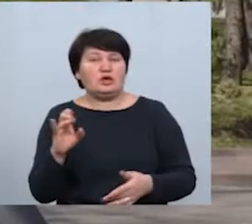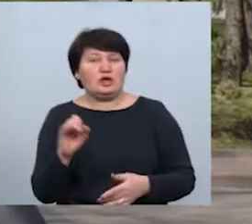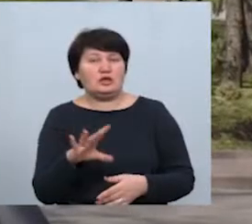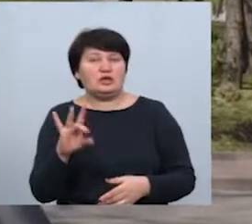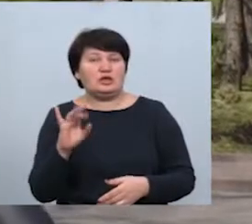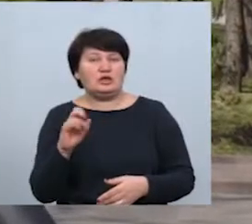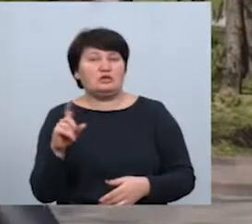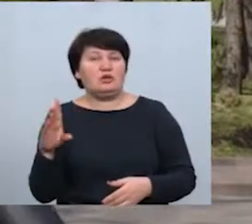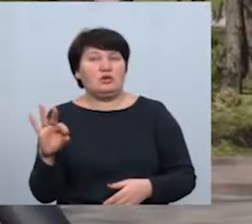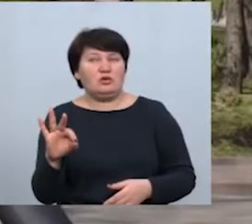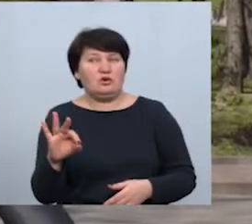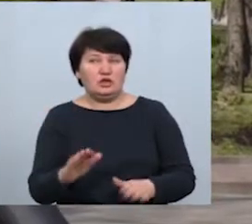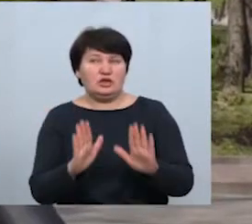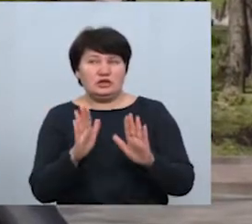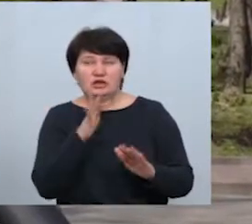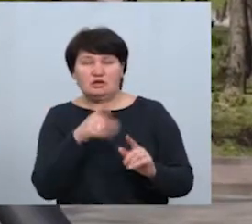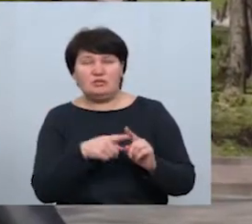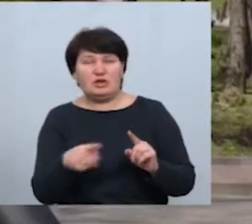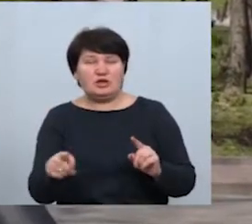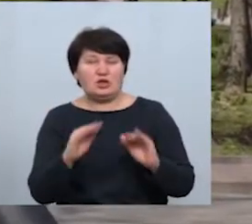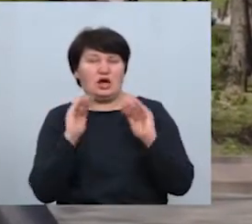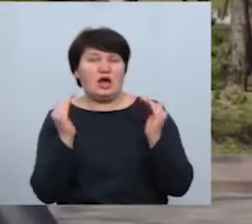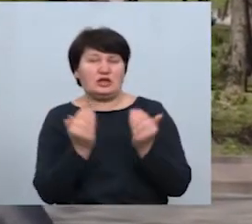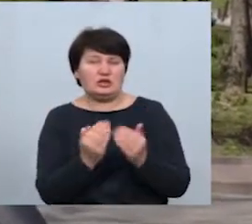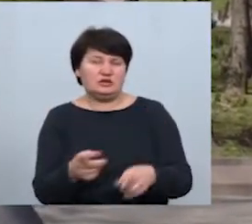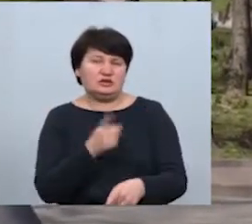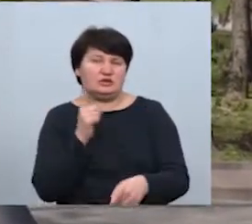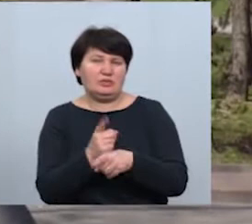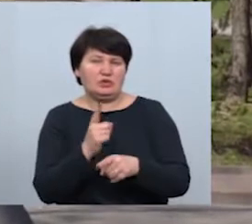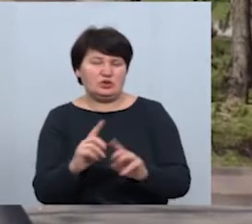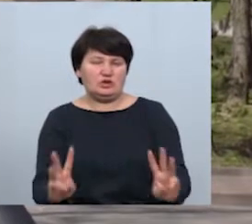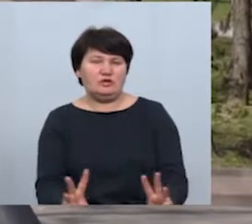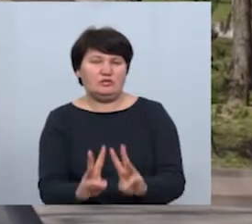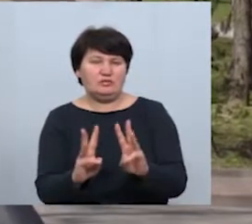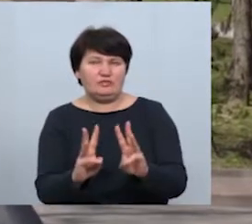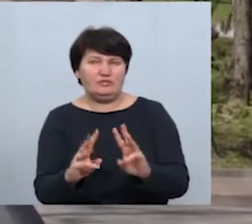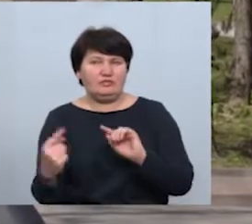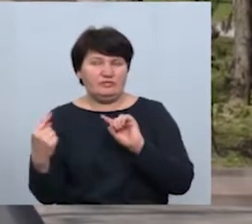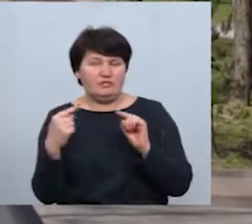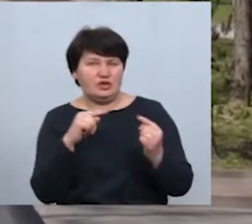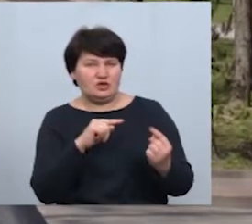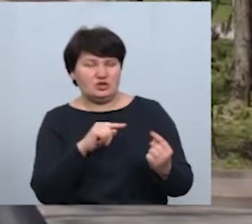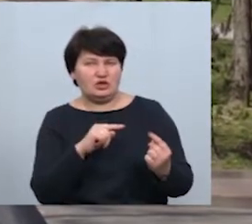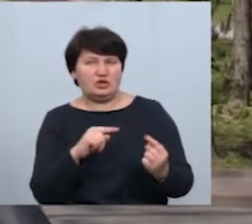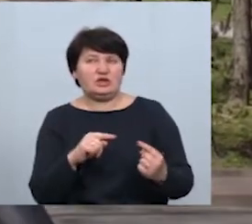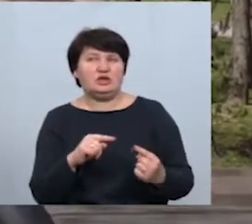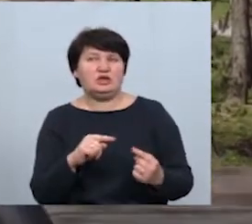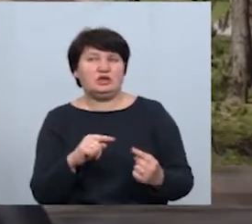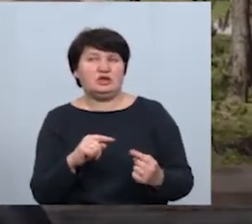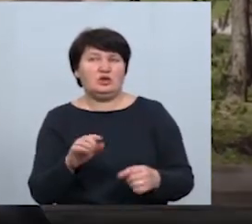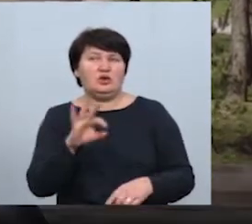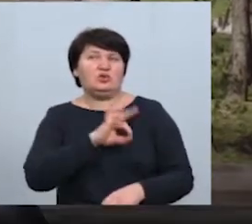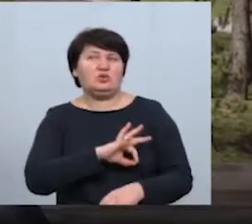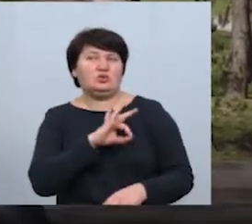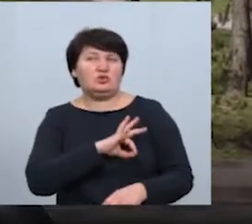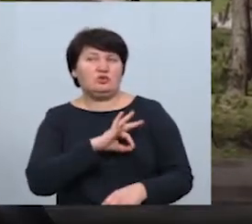Мога йде тільки в період карантину. Заборонити, розпалювати багато в рекреаційних зонах, користуватися